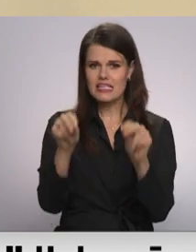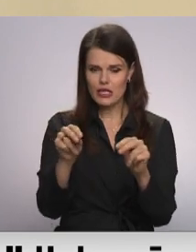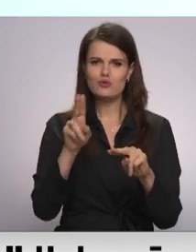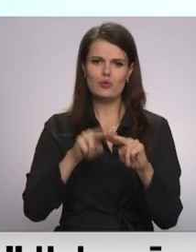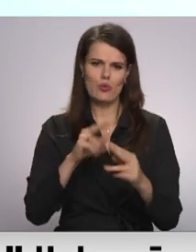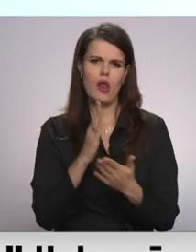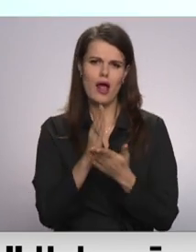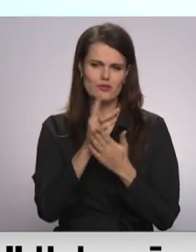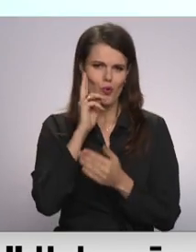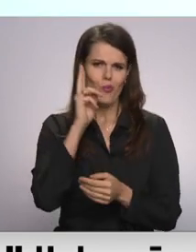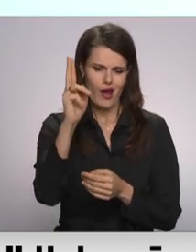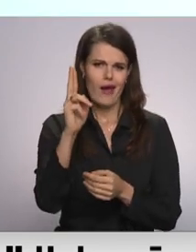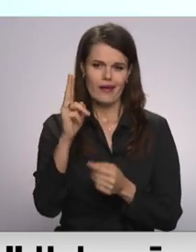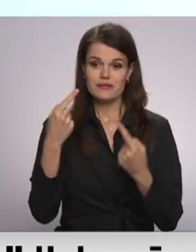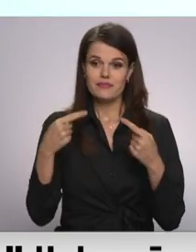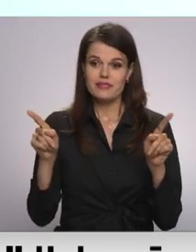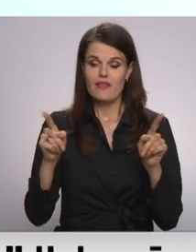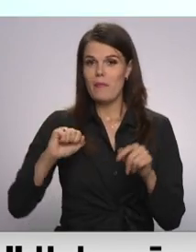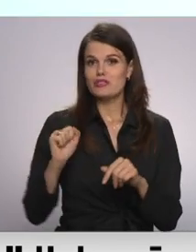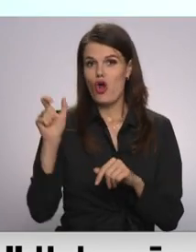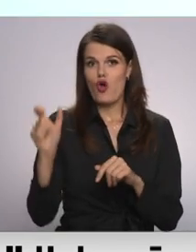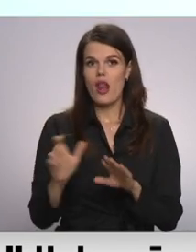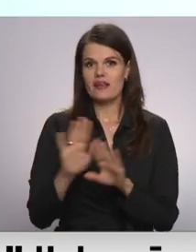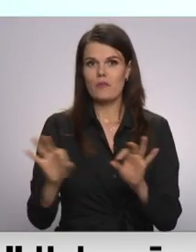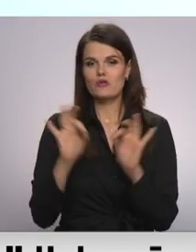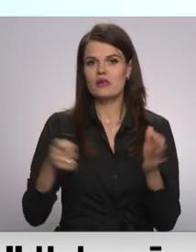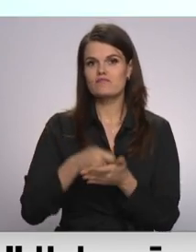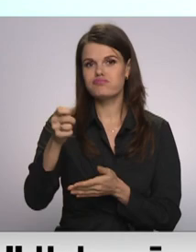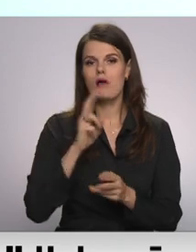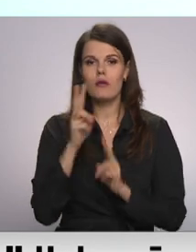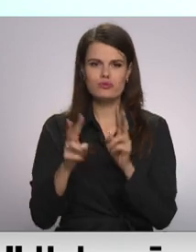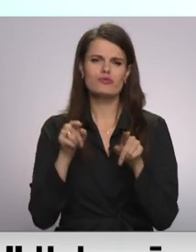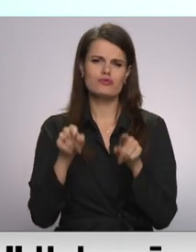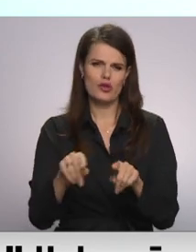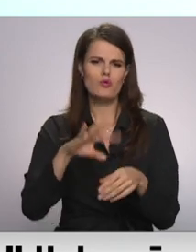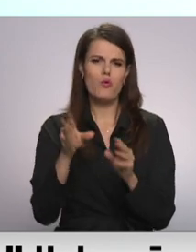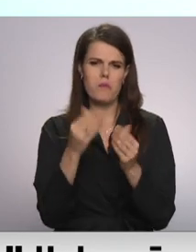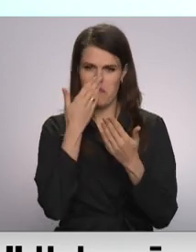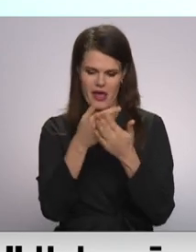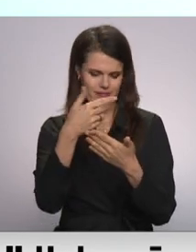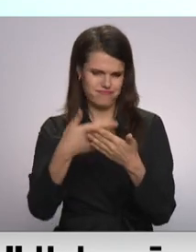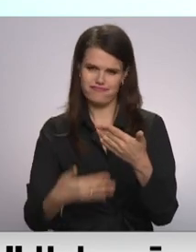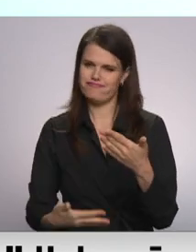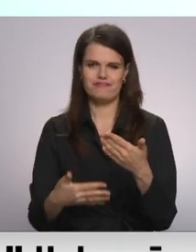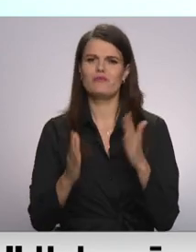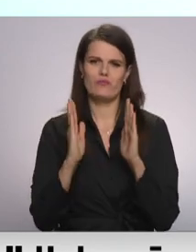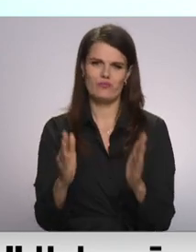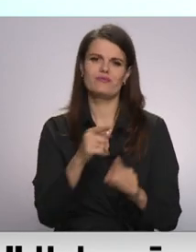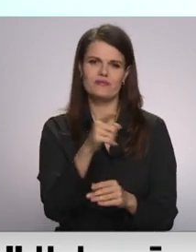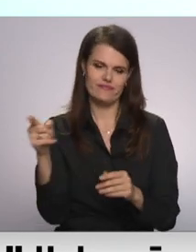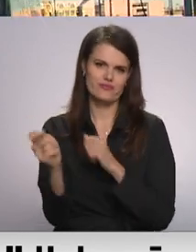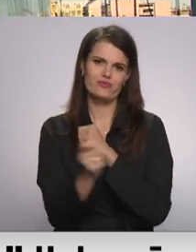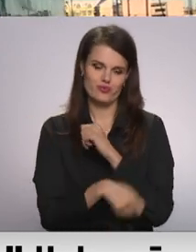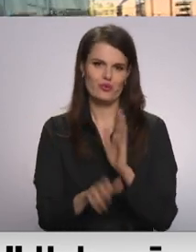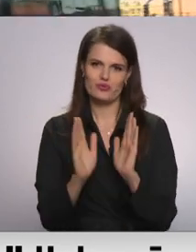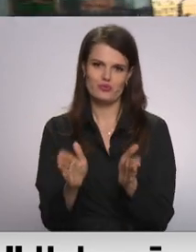esmu pārliecināts pret tajā gadījumā, mēs ar kolēģi nebūtu savies apsūdzības, ka šajos kriminālpracos pierādījuma kopums ir pietiekams, lai tātad personas saņem taisnīgu